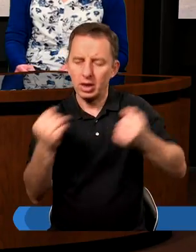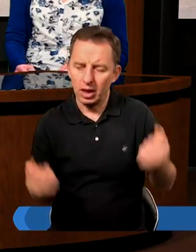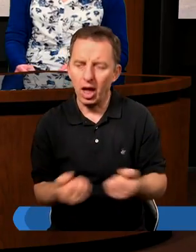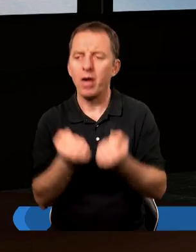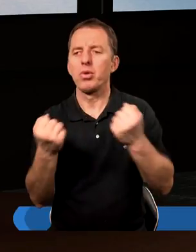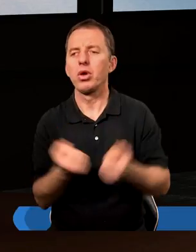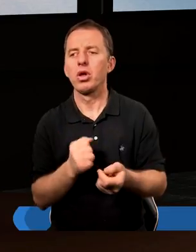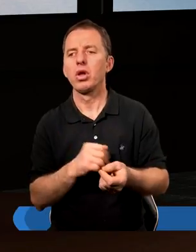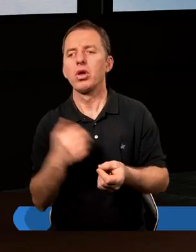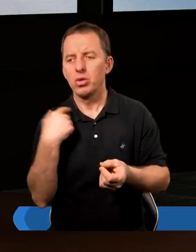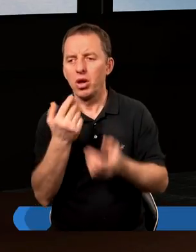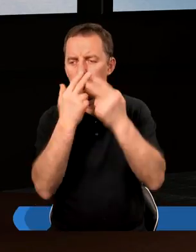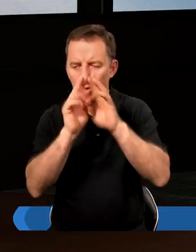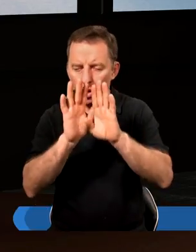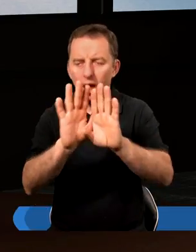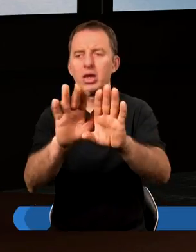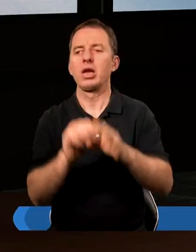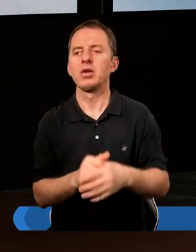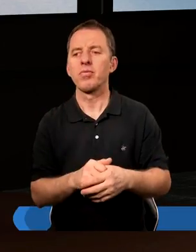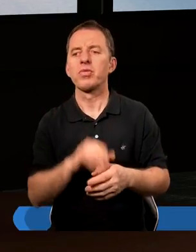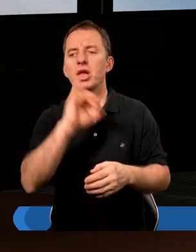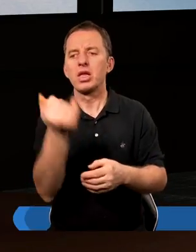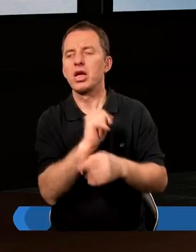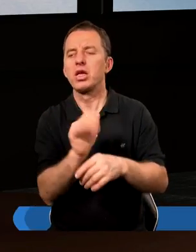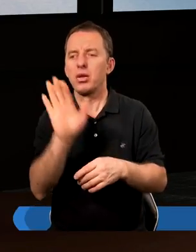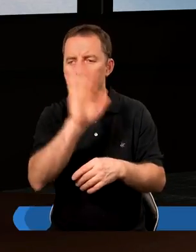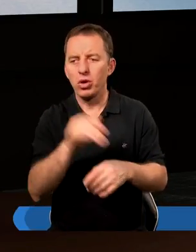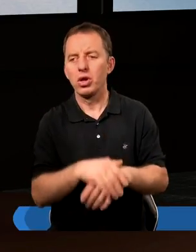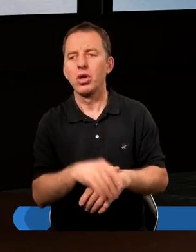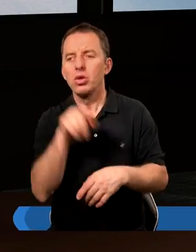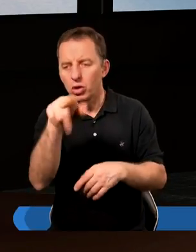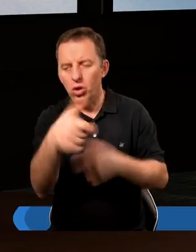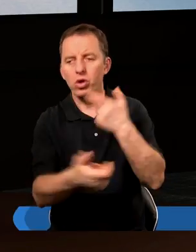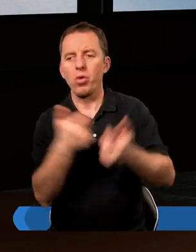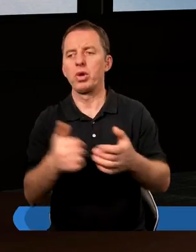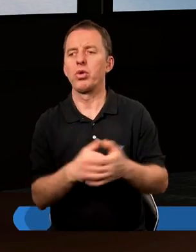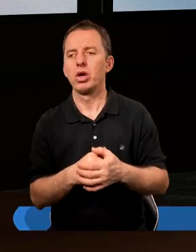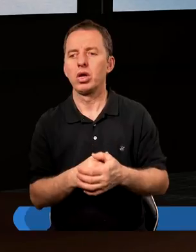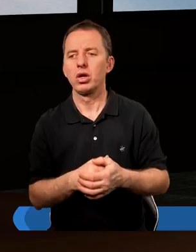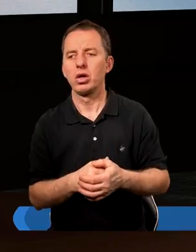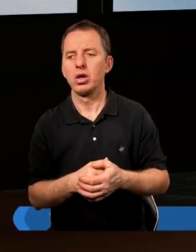o nas. To, że był, że chciał pokazać, jaki jest Bóg, to, co tutaj robił.